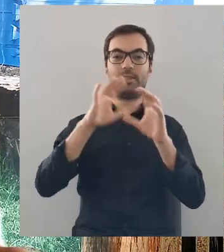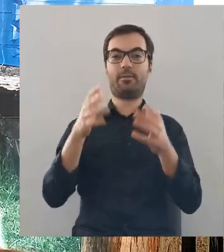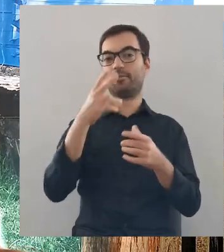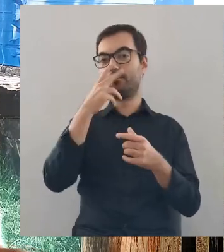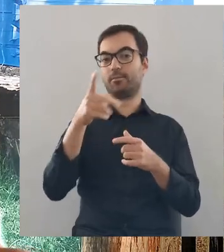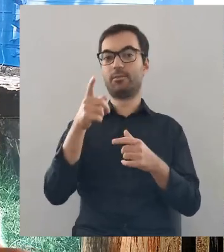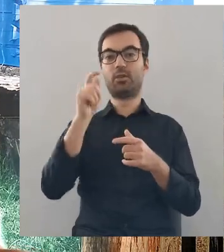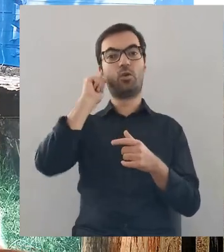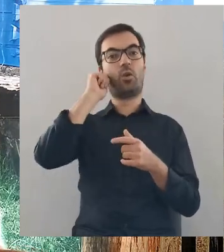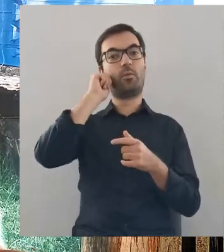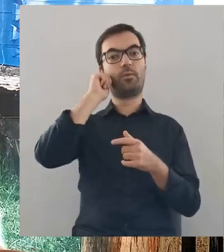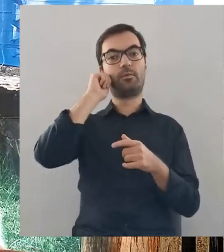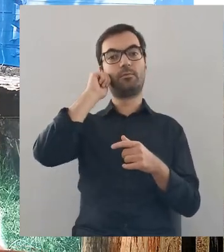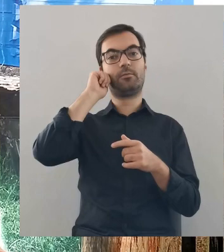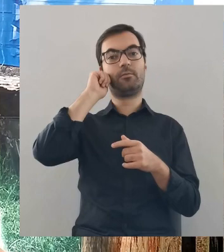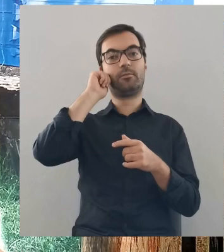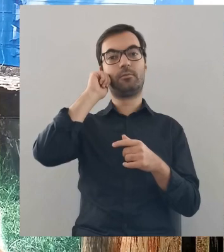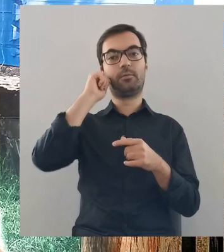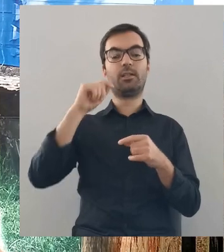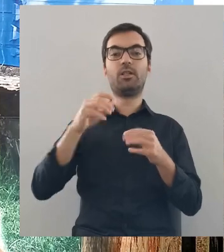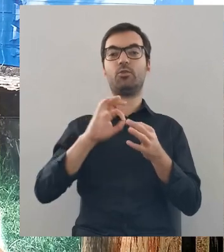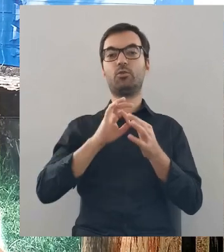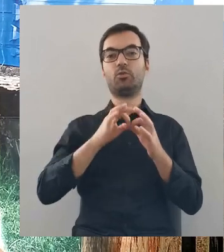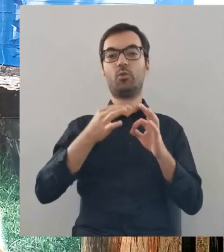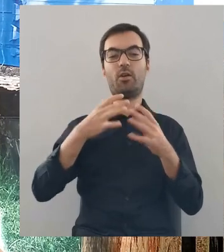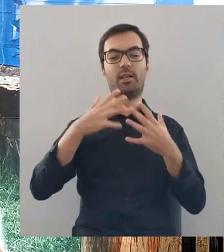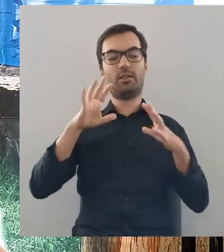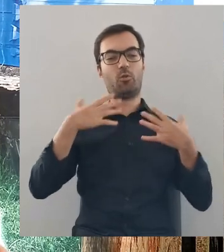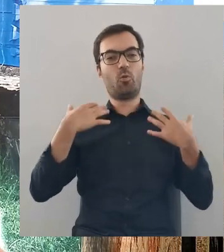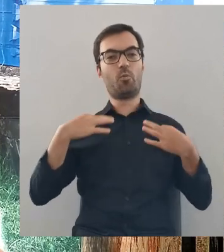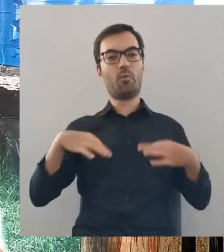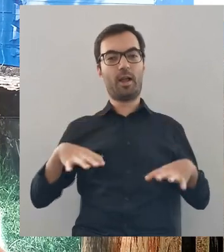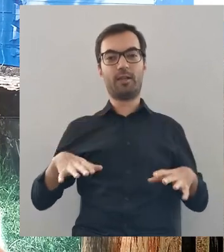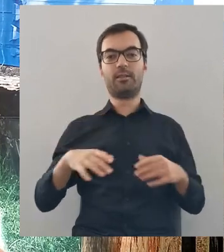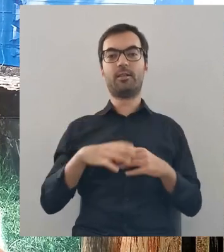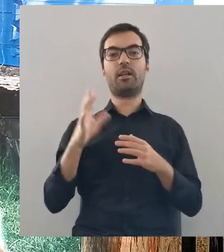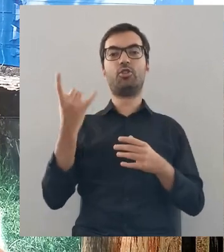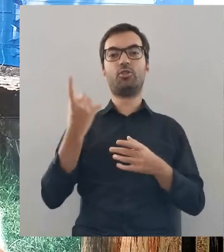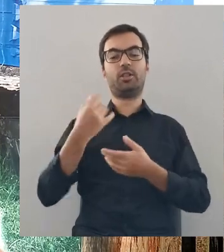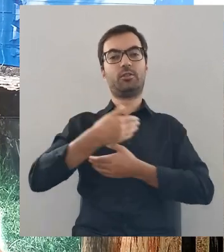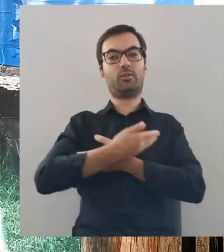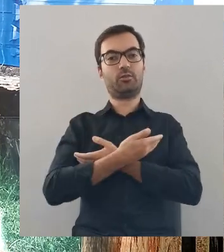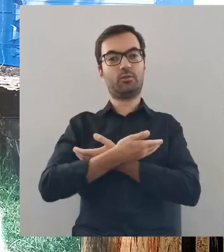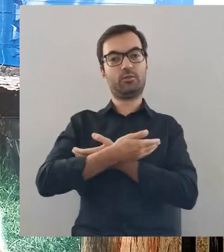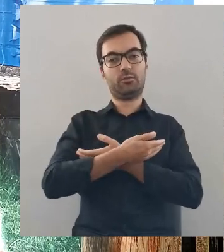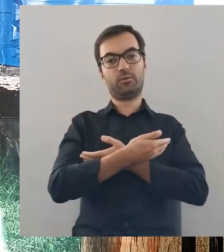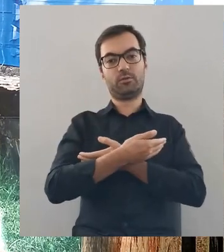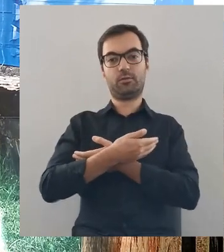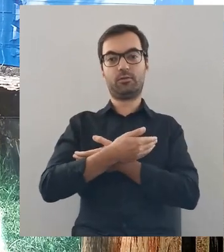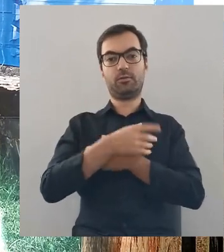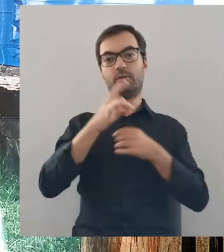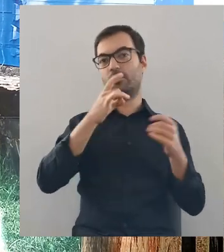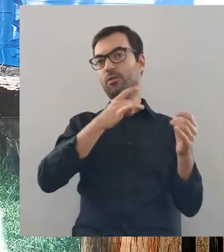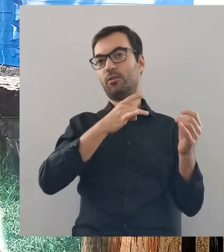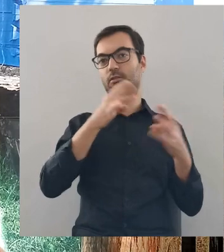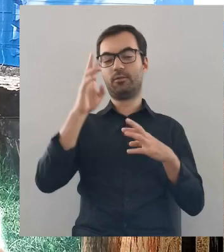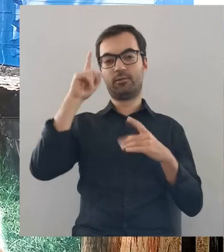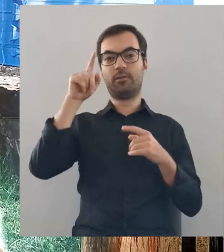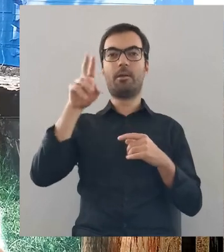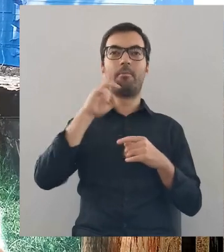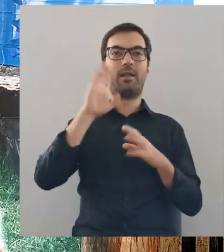pogańskim kamieniu, nagle zobaczyła kobietę w jasnozłocistym stroju z dziecięciem na rynku.